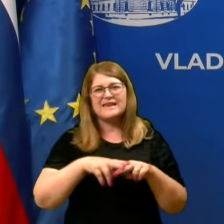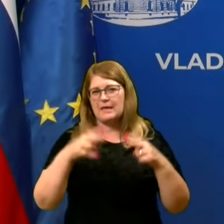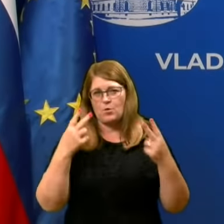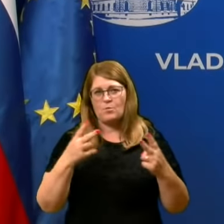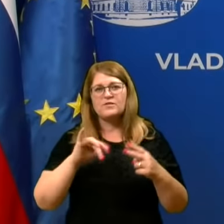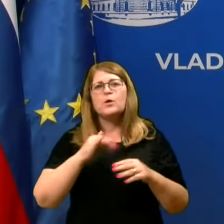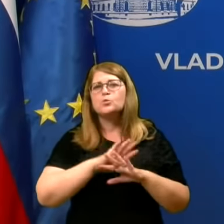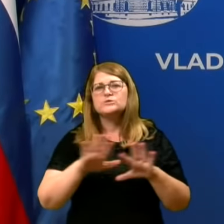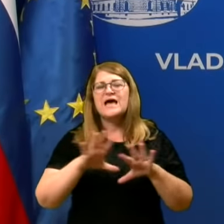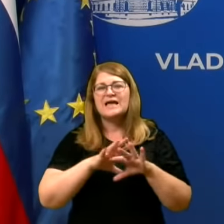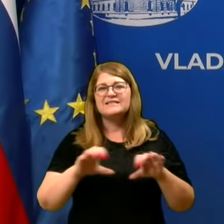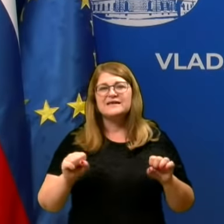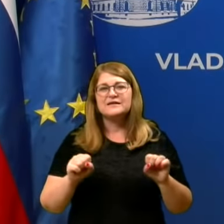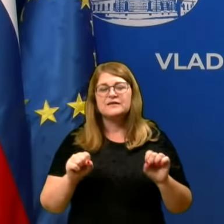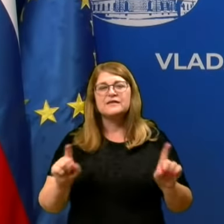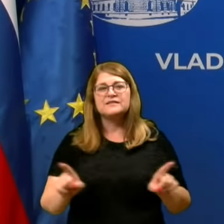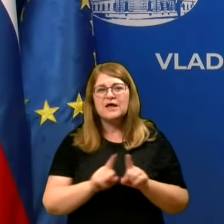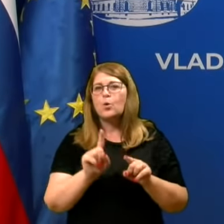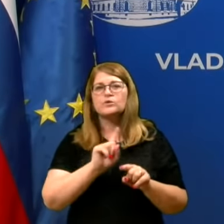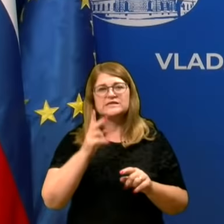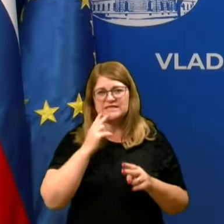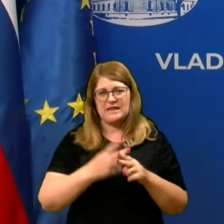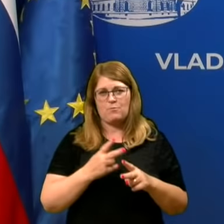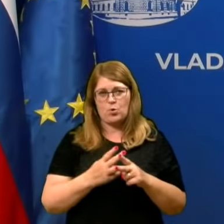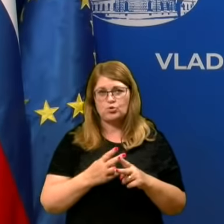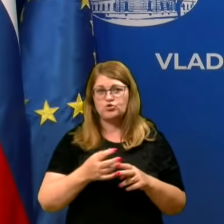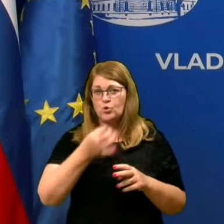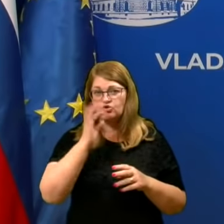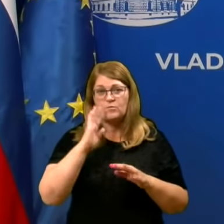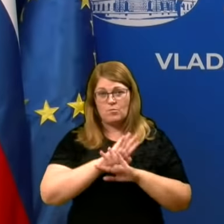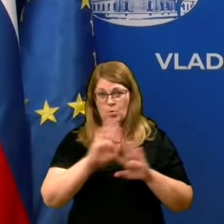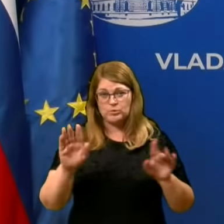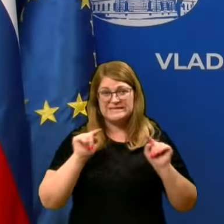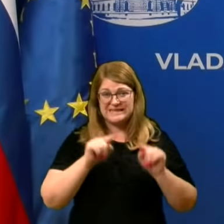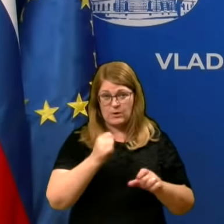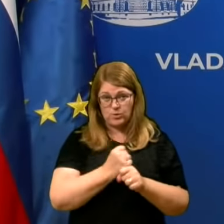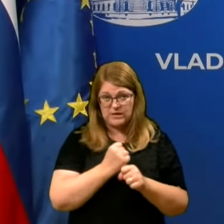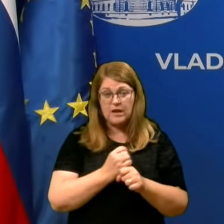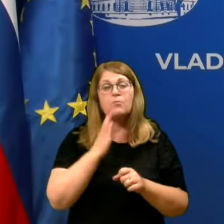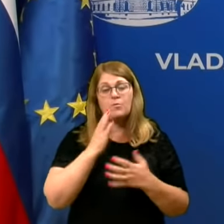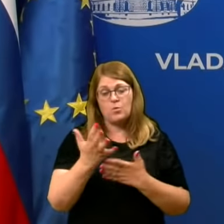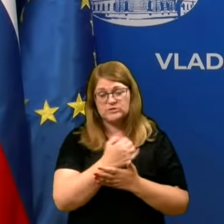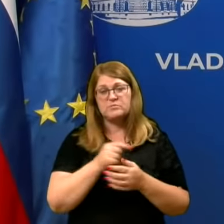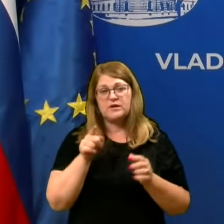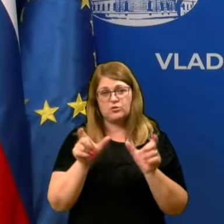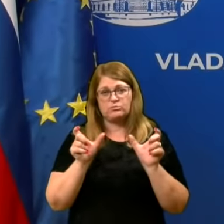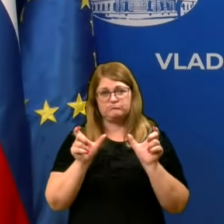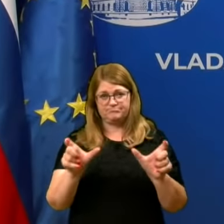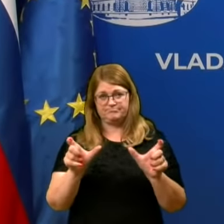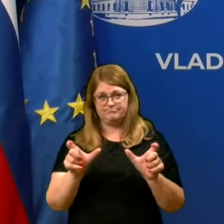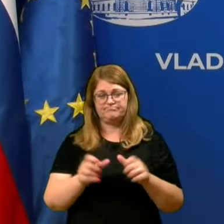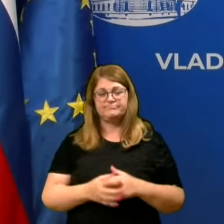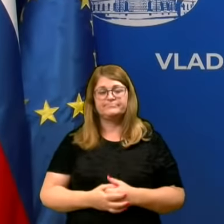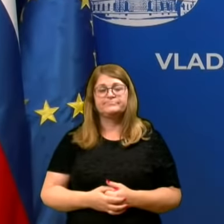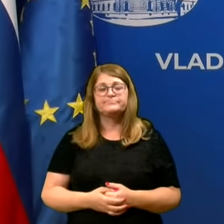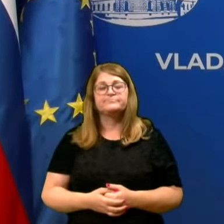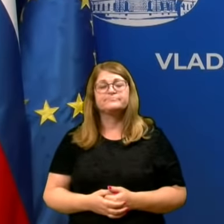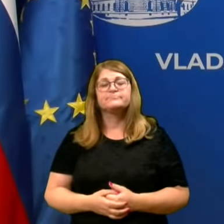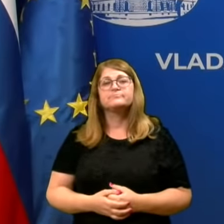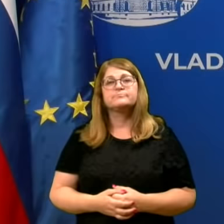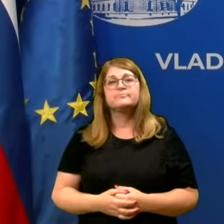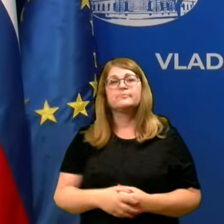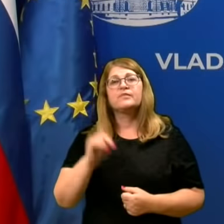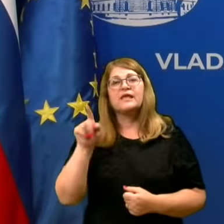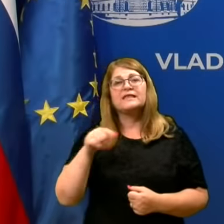vsak deluje tako, da se ne bo kužil. Če bomo vsi tako delovali, bomo uspeli držati te zadeve na takšni neboju in da se upoštevajo ukrepi, ki so